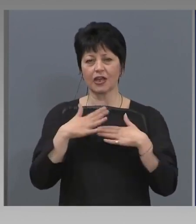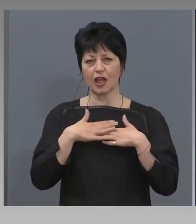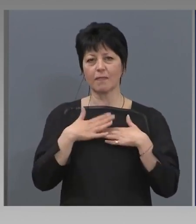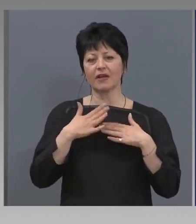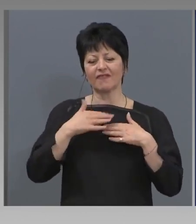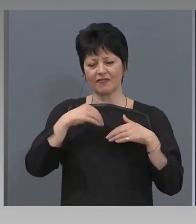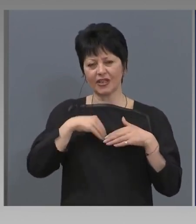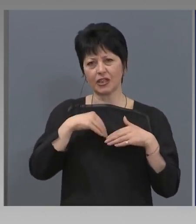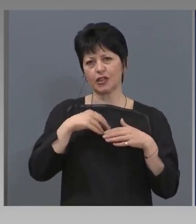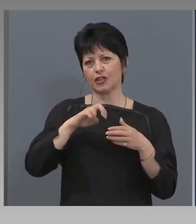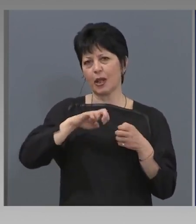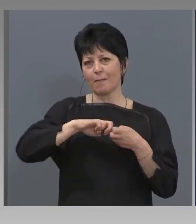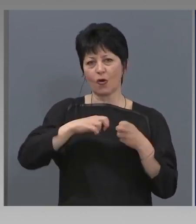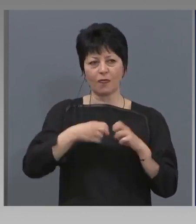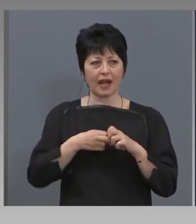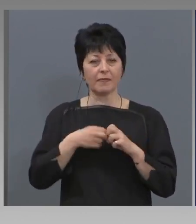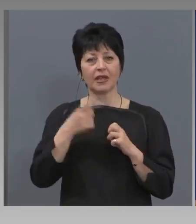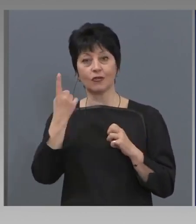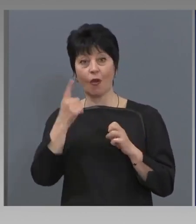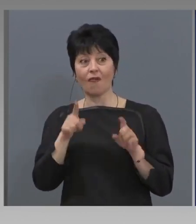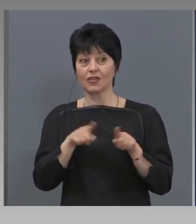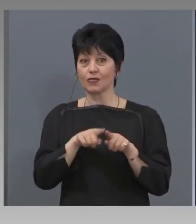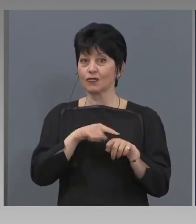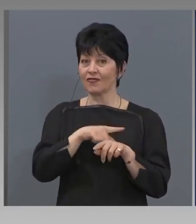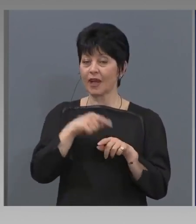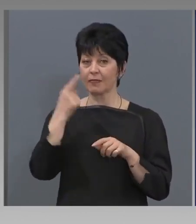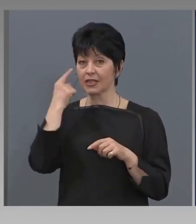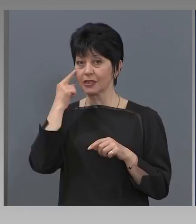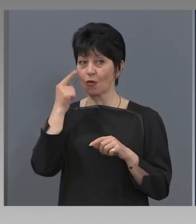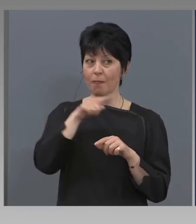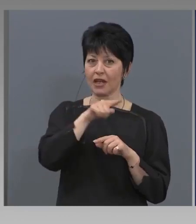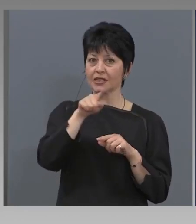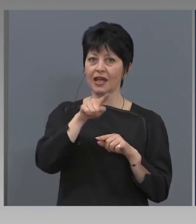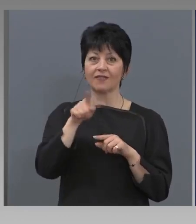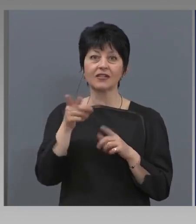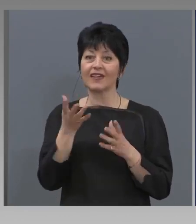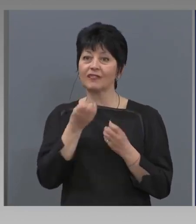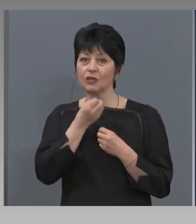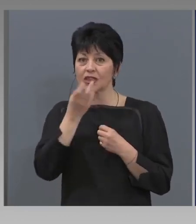И всеки един гледа да се съобрази с това, което се случва.